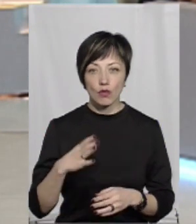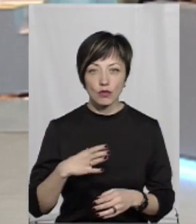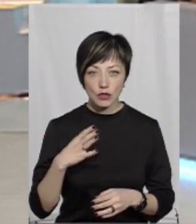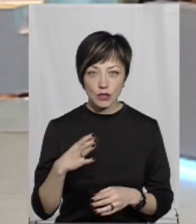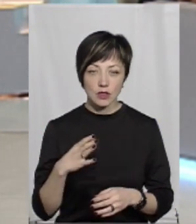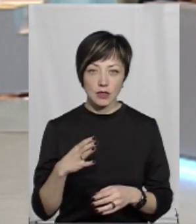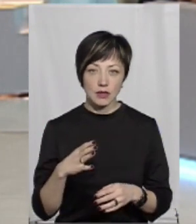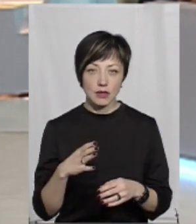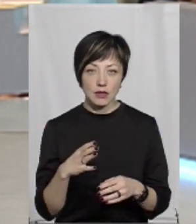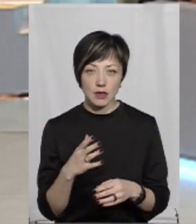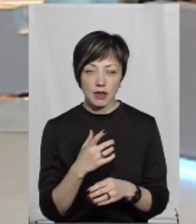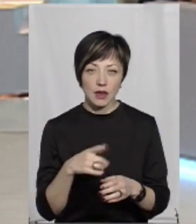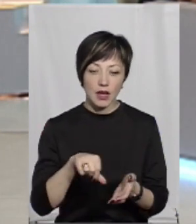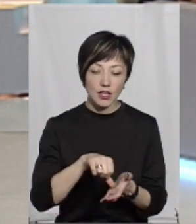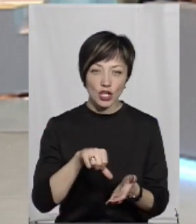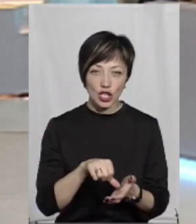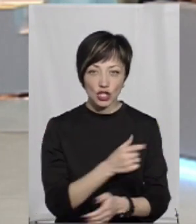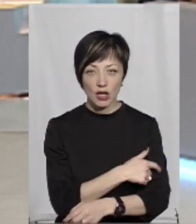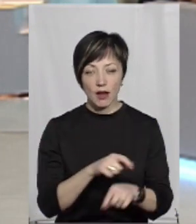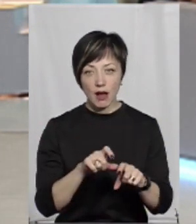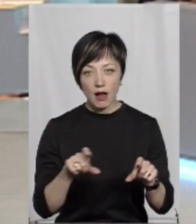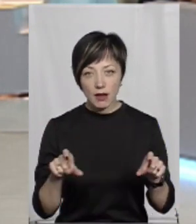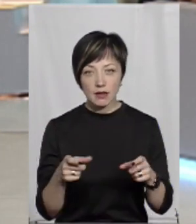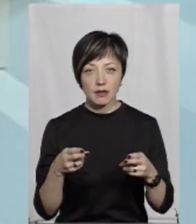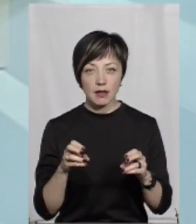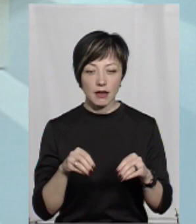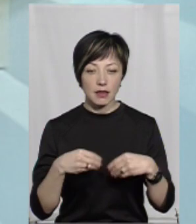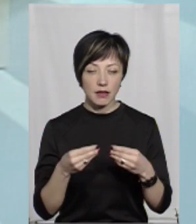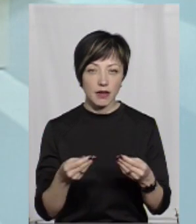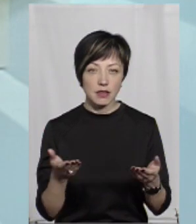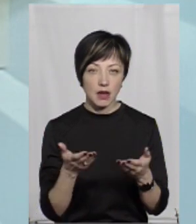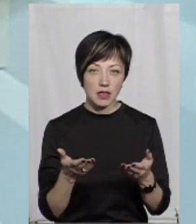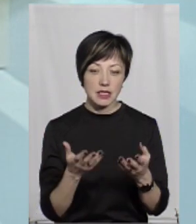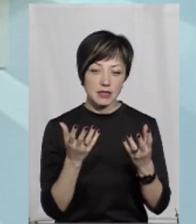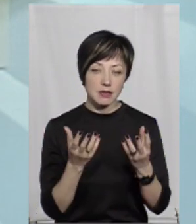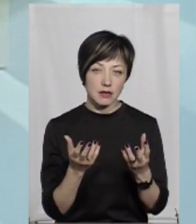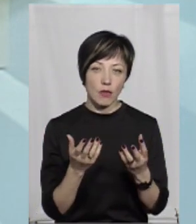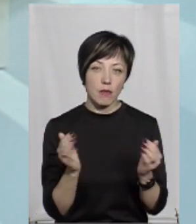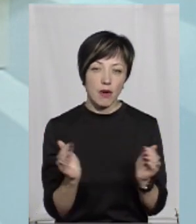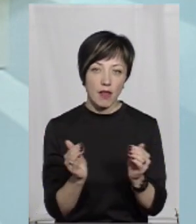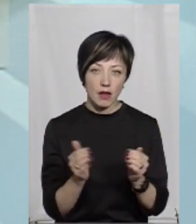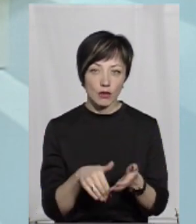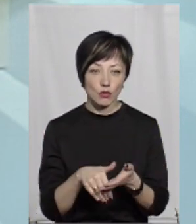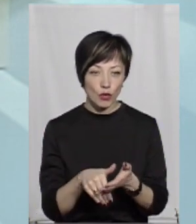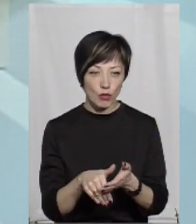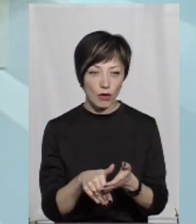номерні лікарні, або дільничі лікарні, де ще надавалась якась стаціонарна маленька допомога.